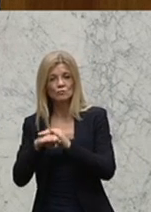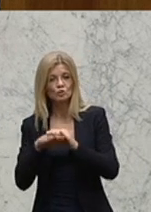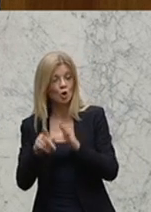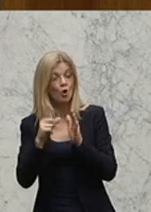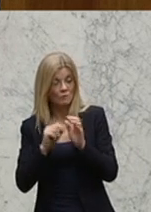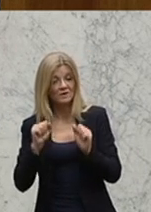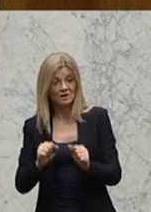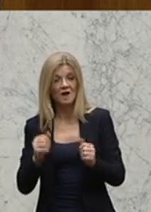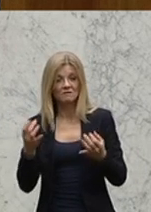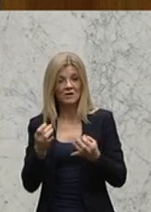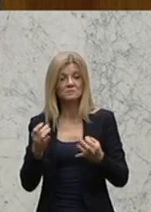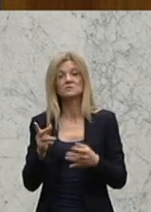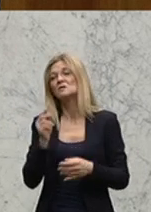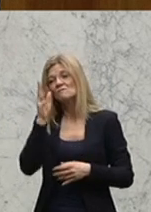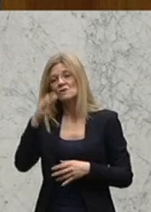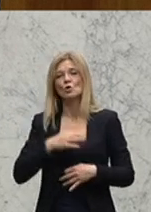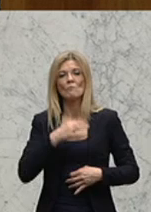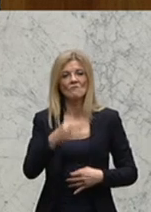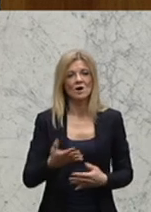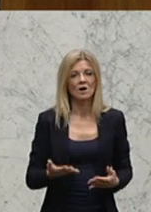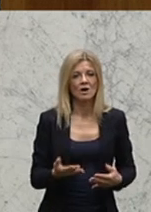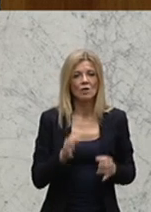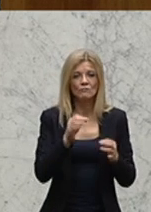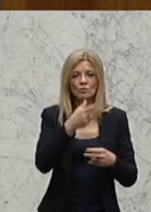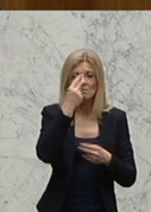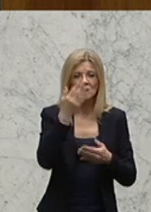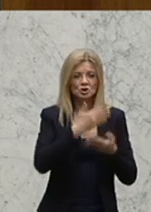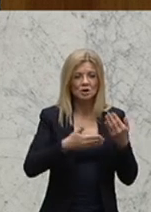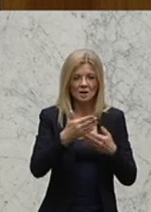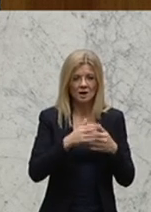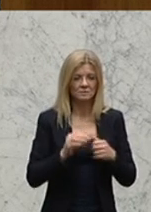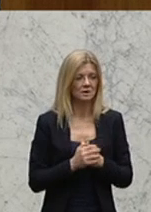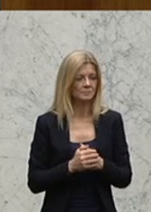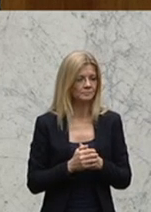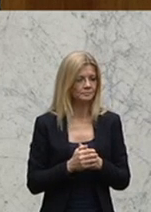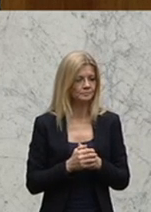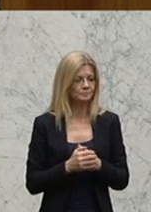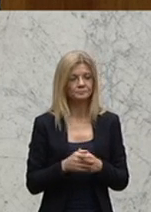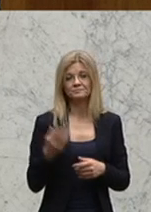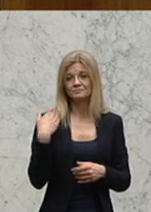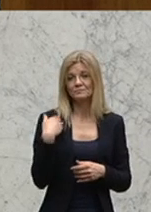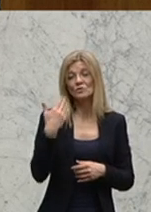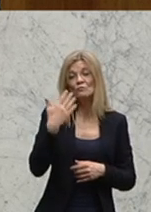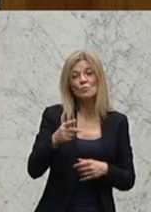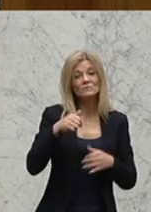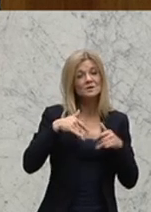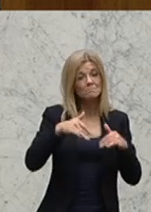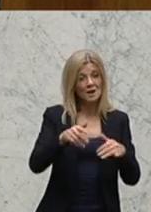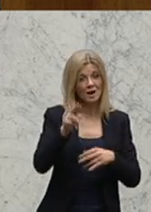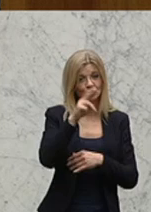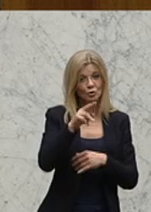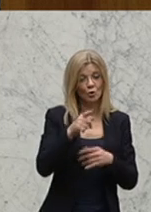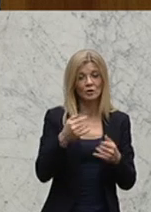International Labour Organization hat berechnet, in Industrienationen inklusive der Europäischen Union 50 Milliarden Euro Umsatz mit dieser